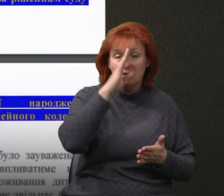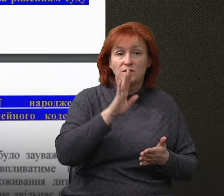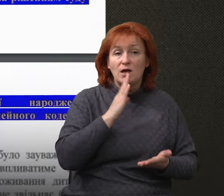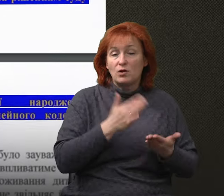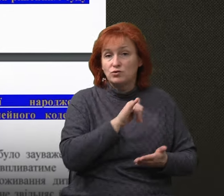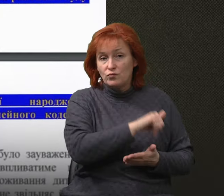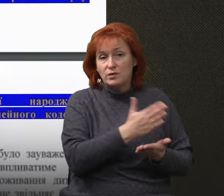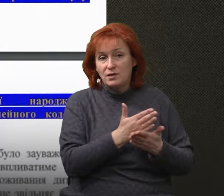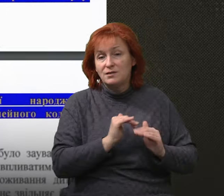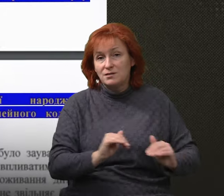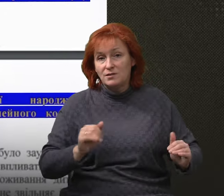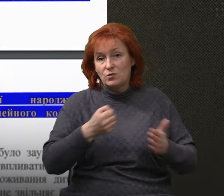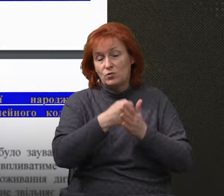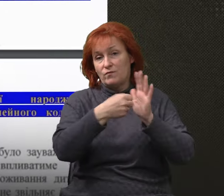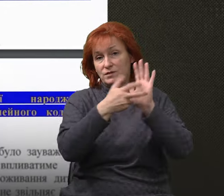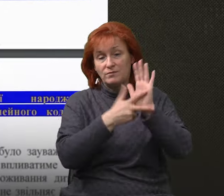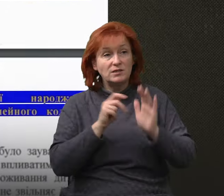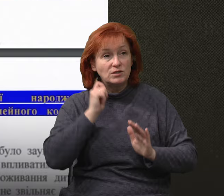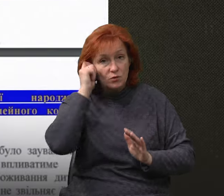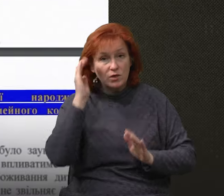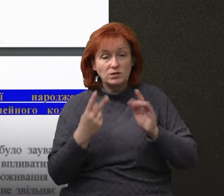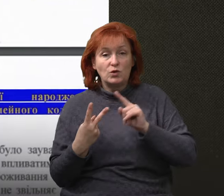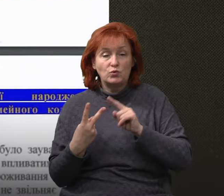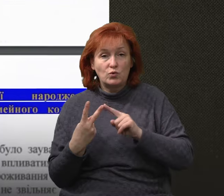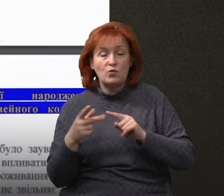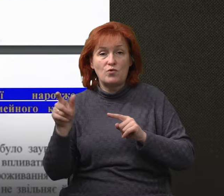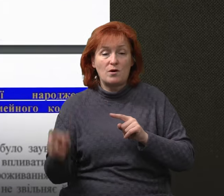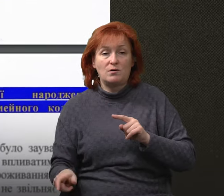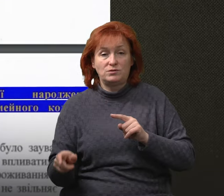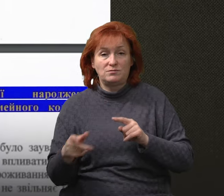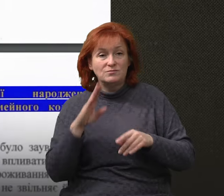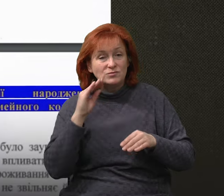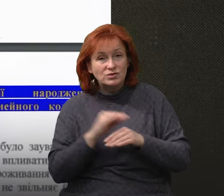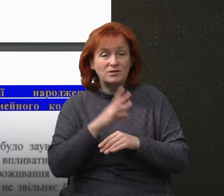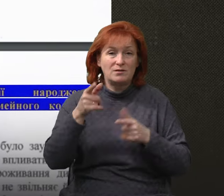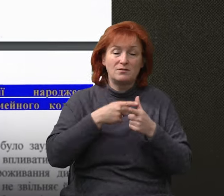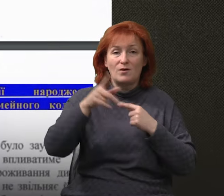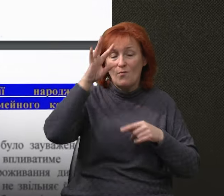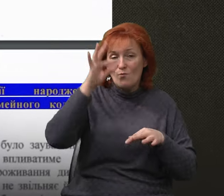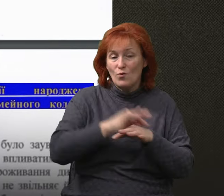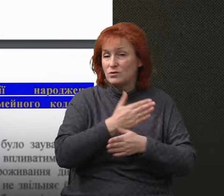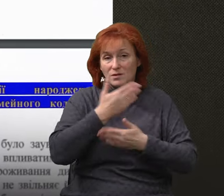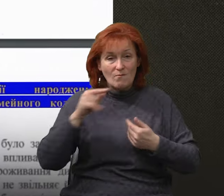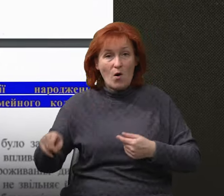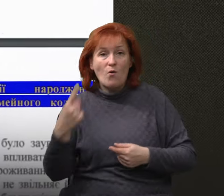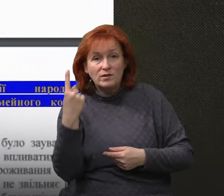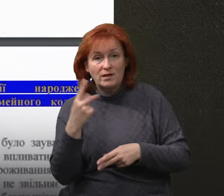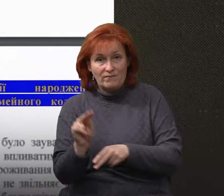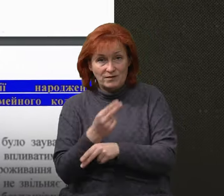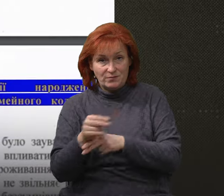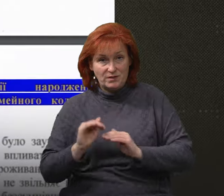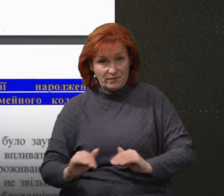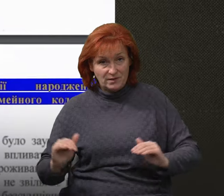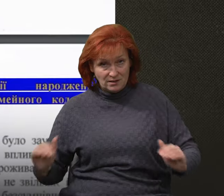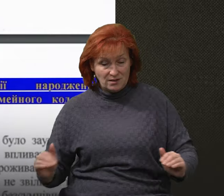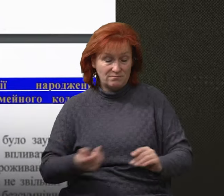дітей віком до 18 років, якщо другий з батьків помер, позбавлений батьківських прав, визнаний зниклим без звісти, відбуває покарання у